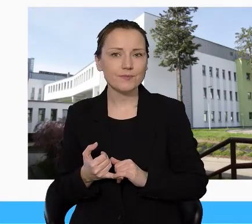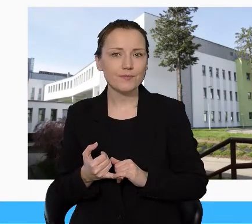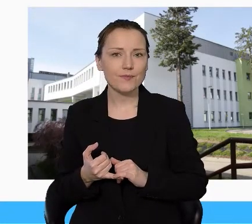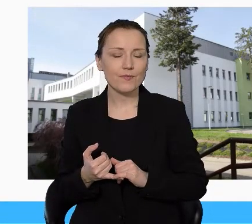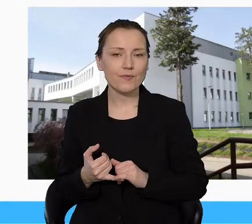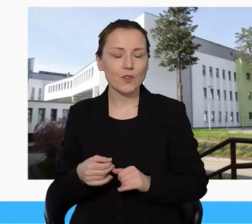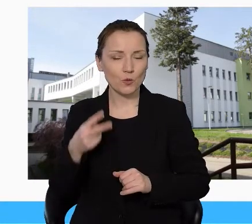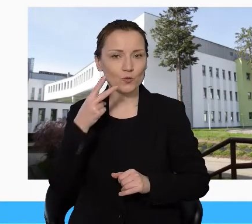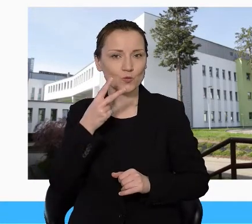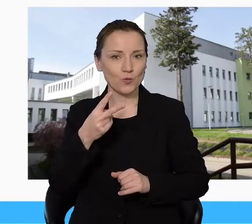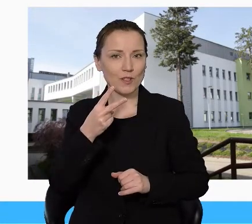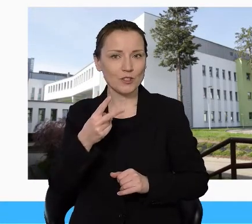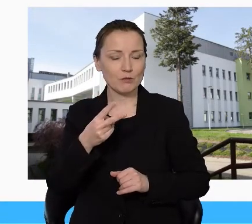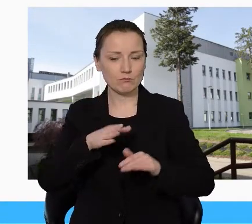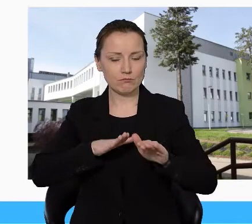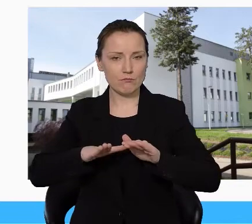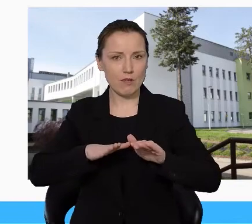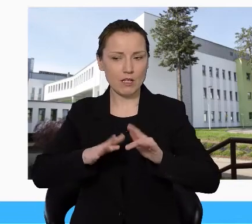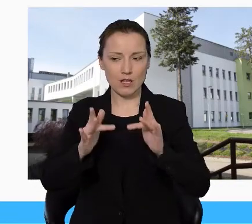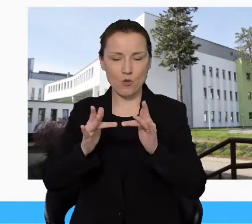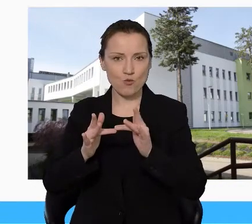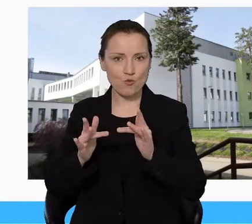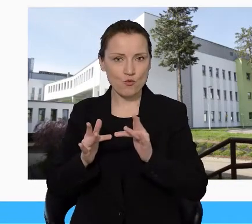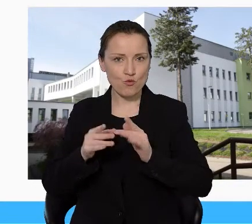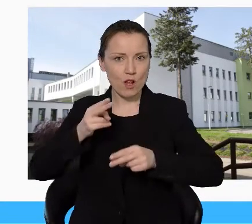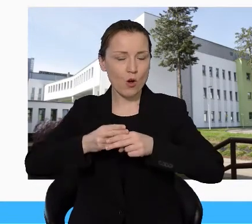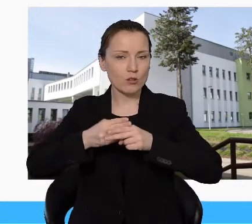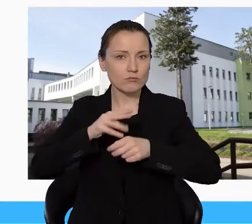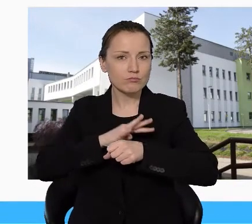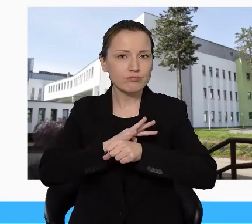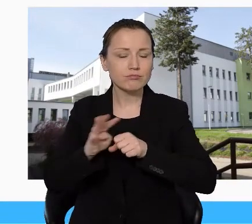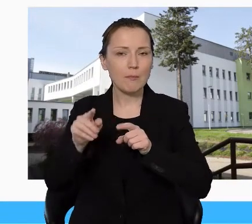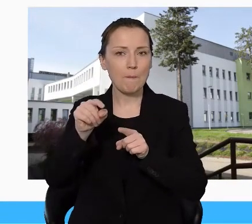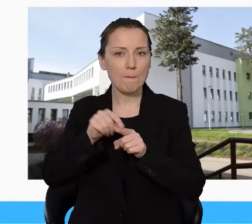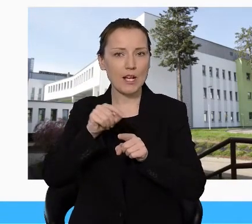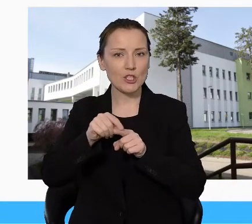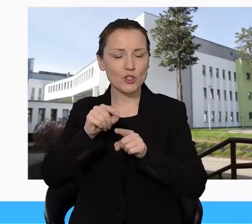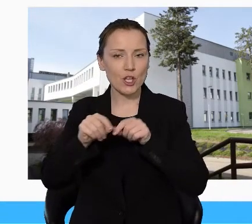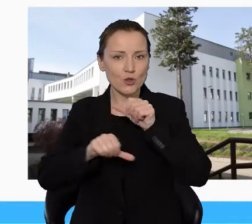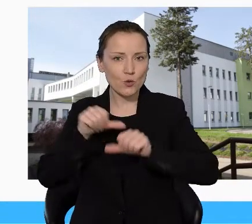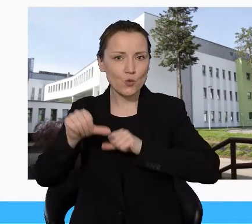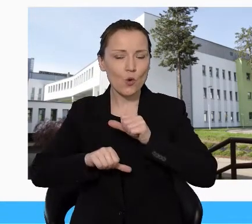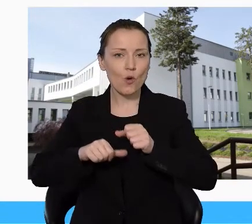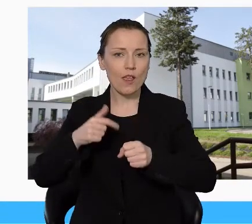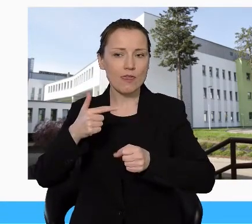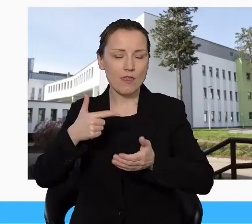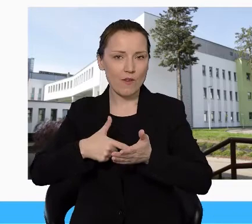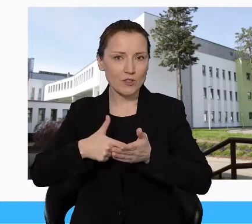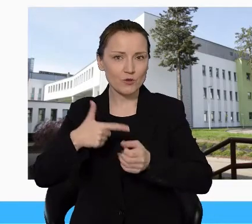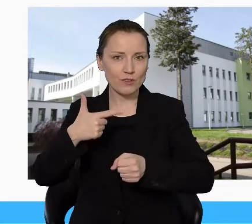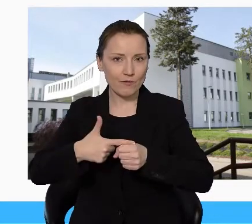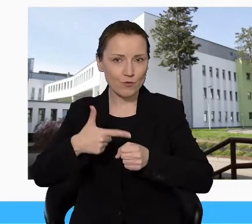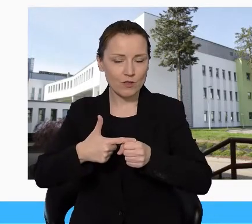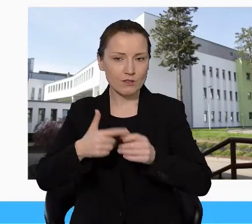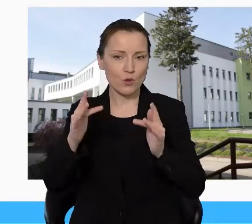miejsca dla chorych na COVID. To był październik roku 2020, wówczas 10